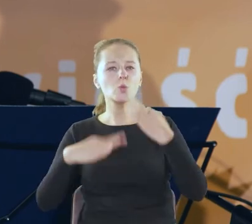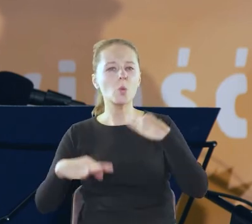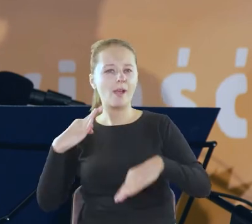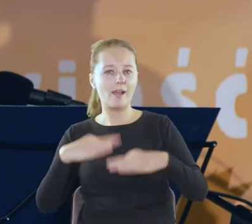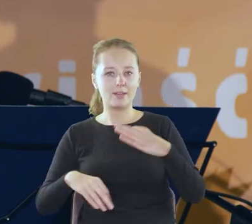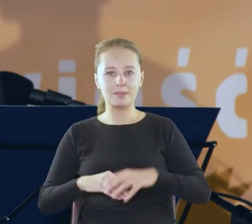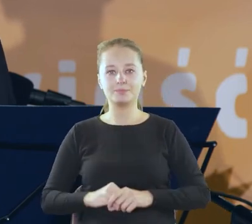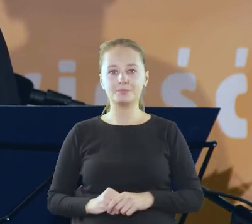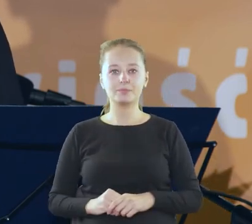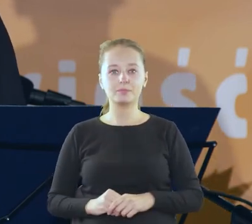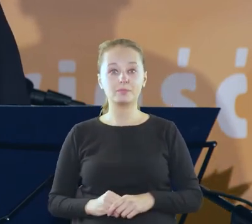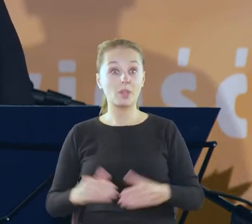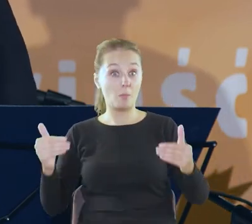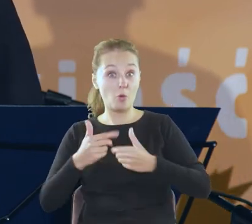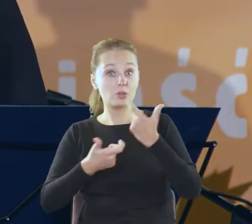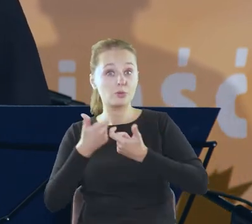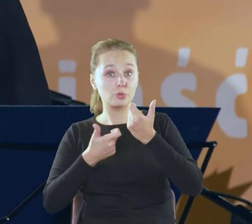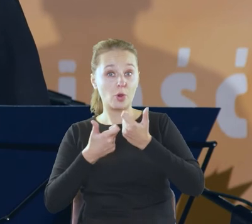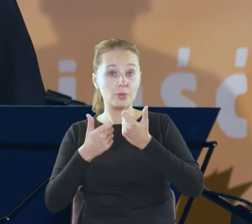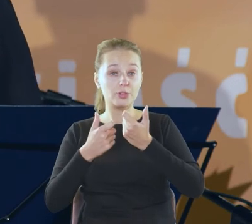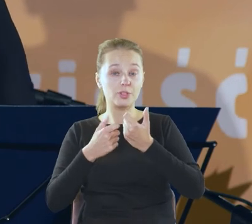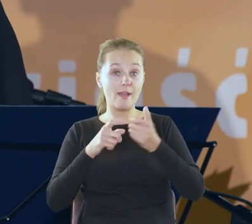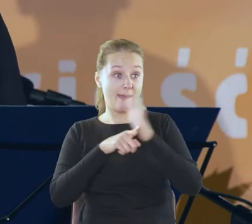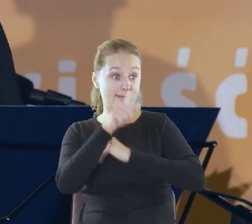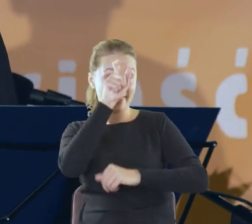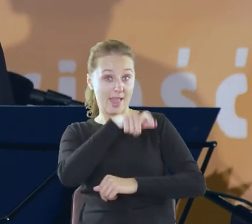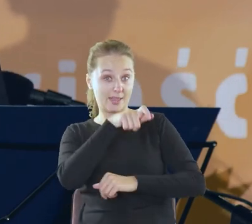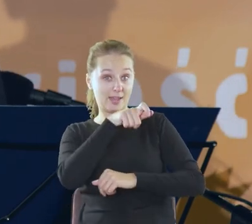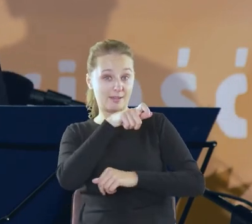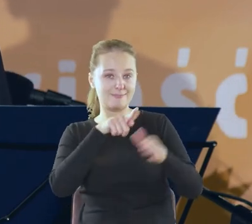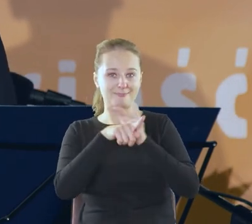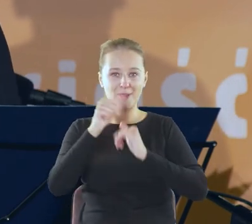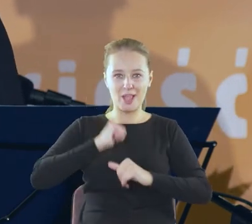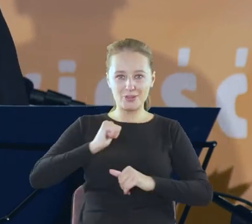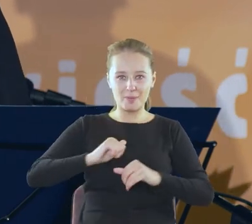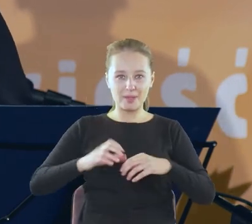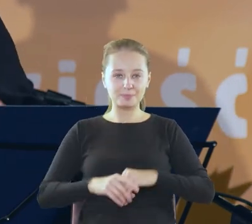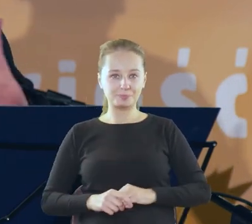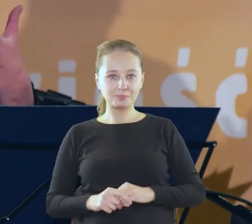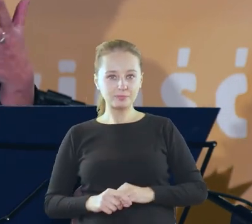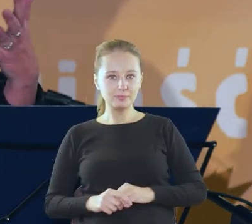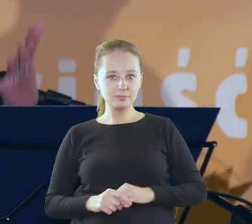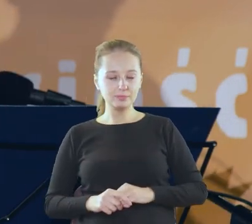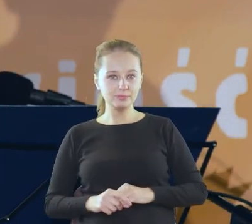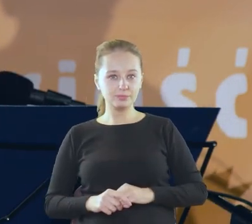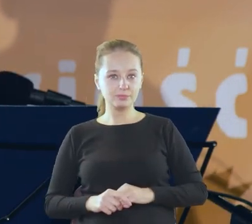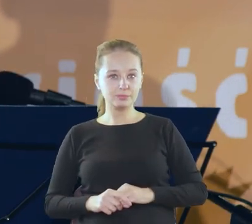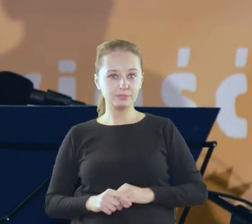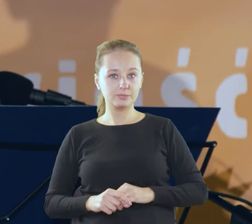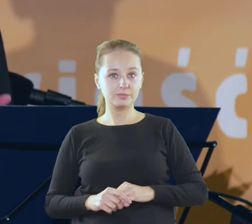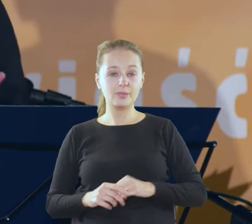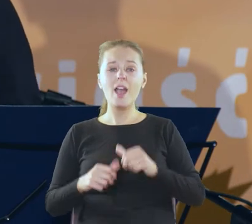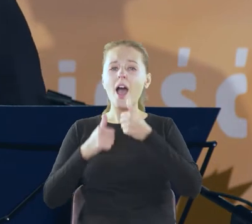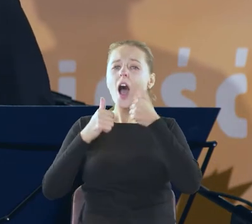może możemy coś zrobić dla niej i dla siebie żeby tamta